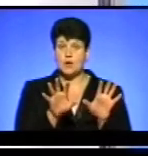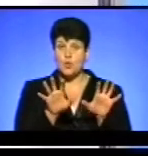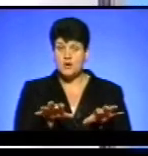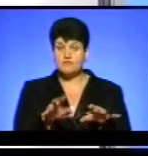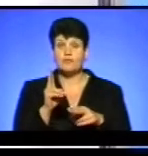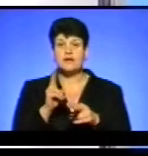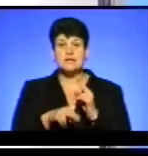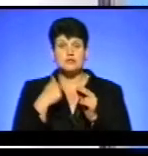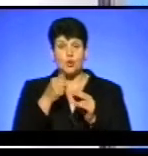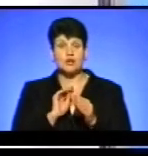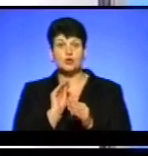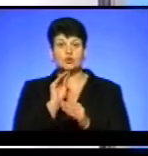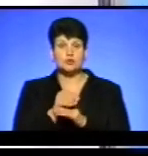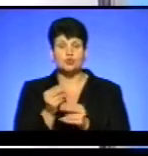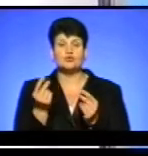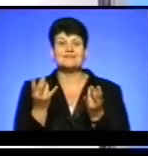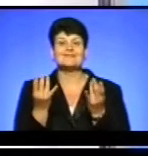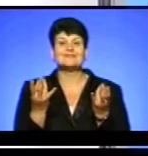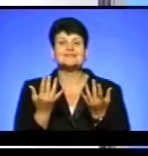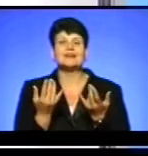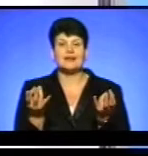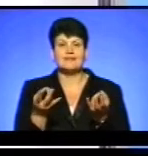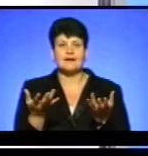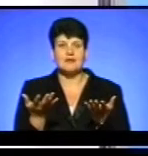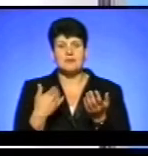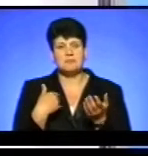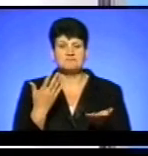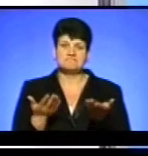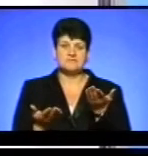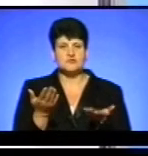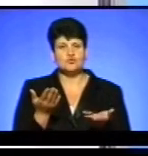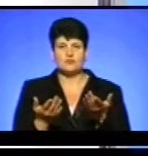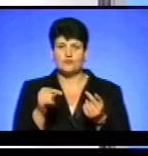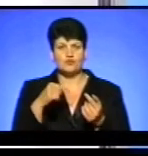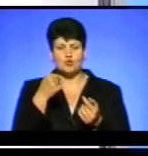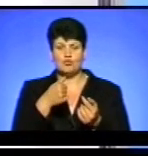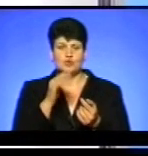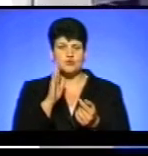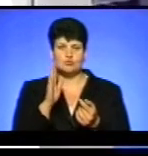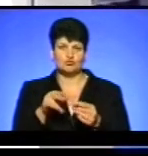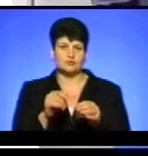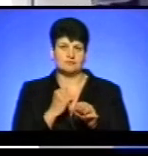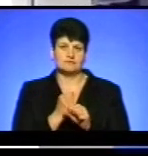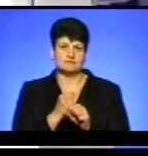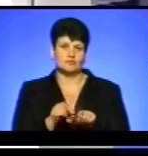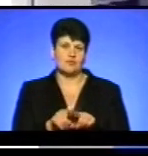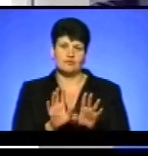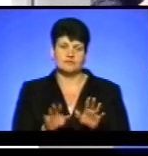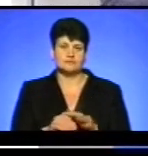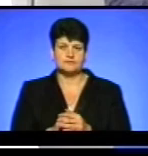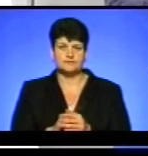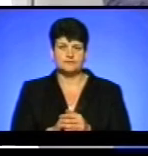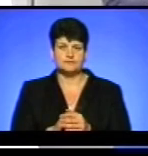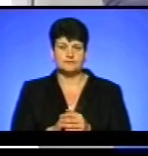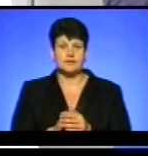в кінці року додадуть кошти, скільки потрібно, ми сумніваємося, що цього річ буде діяти. А,